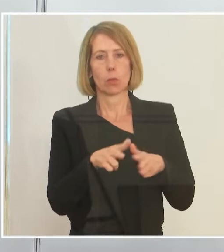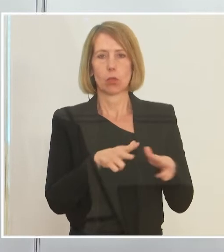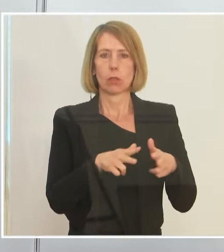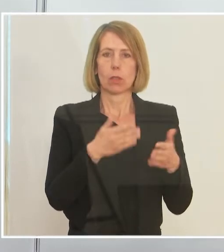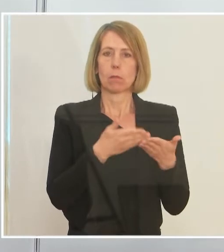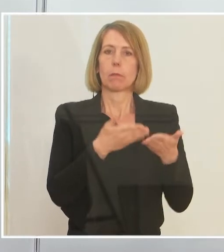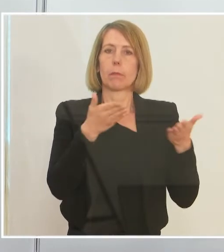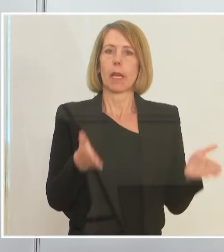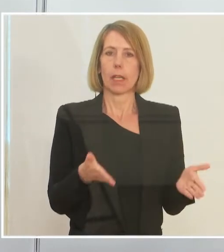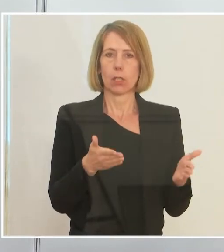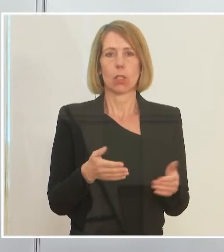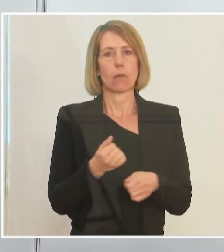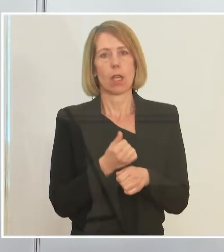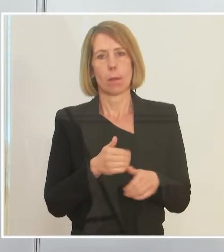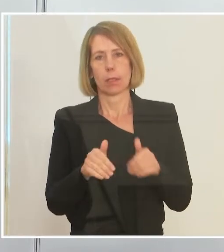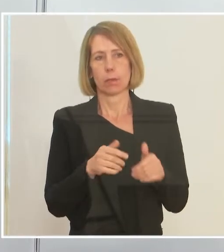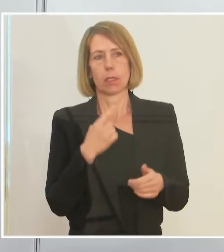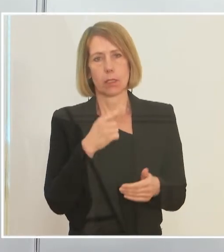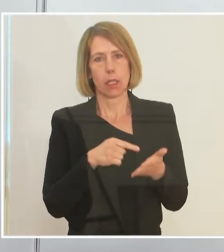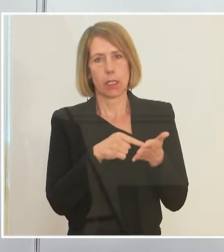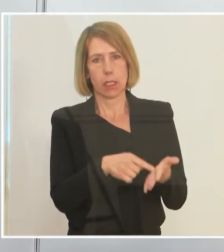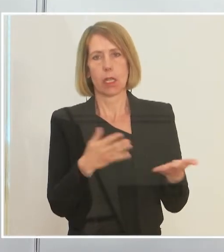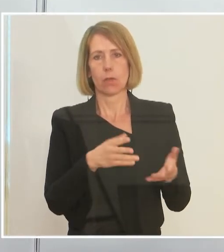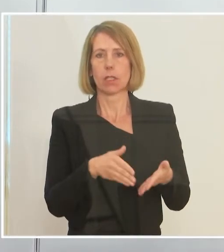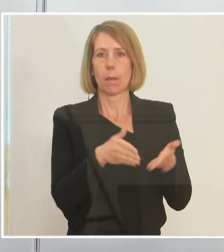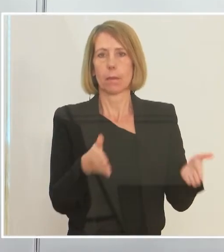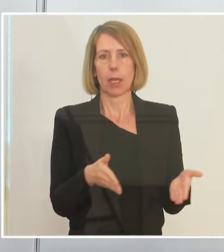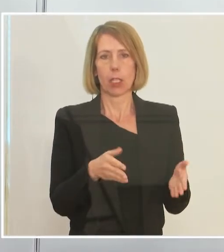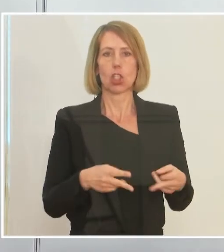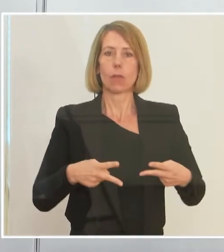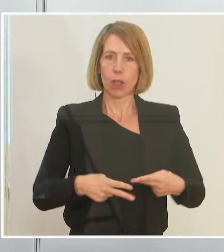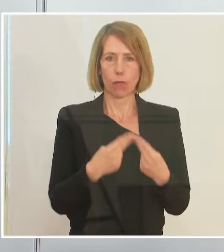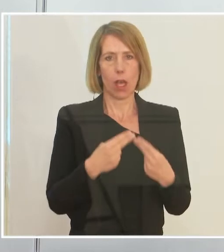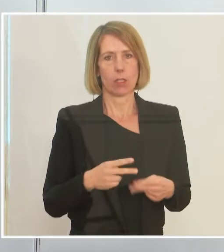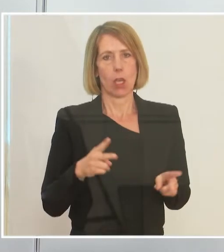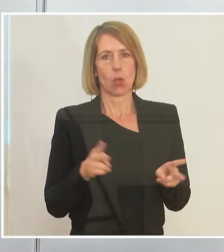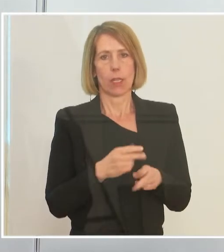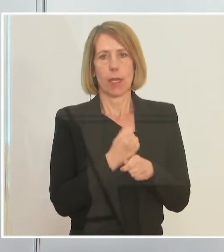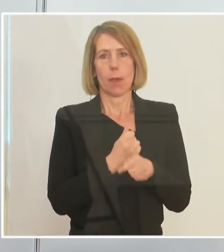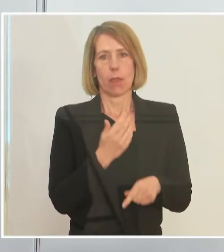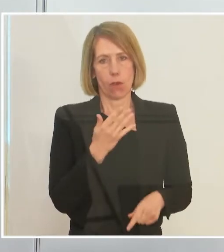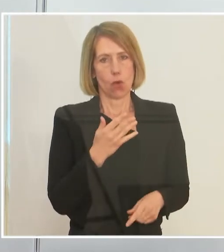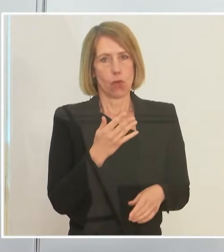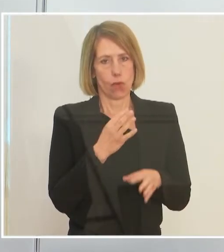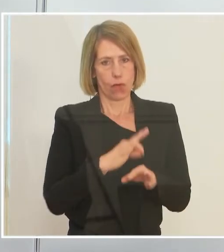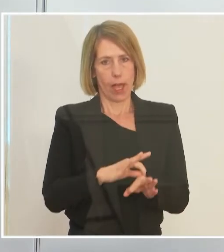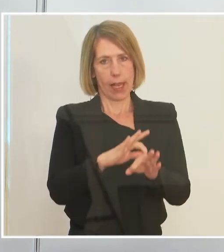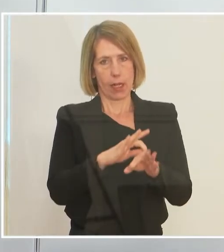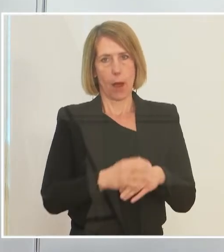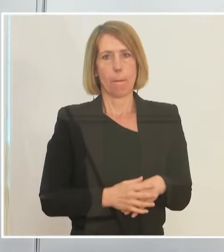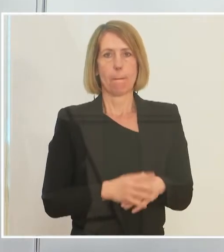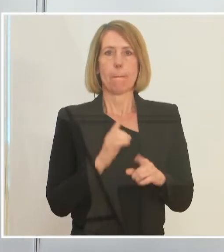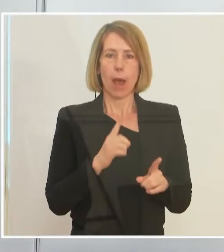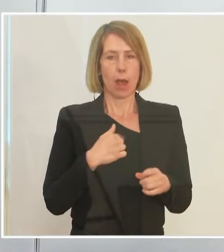und seitens des Arbeitsministers gibt, eben eine Phase 5 der Kurzarbeit einzuleiten. Nun glaube ich allerdings,